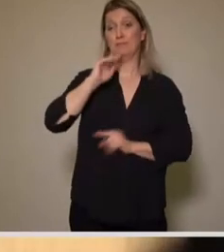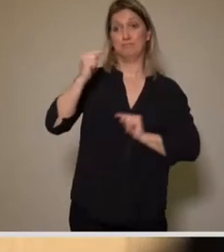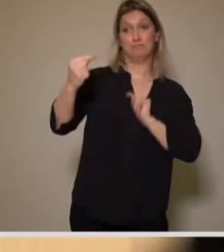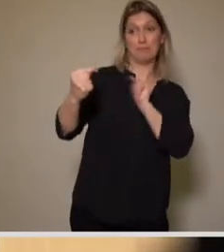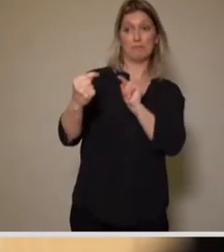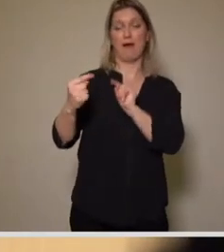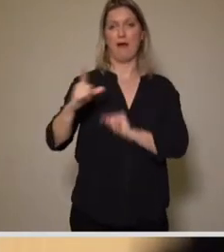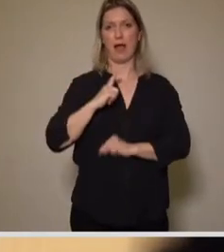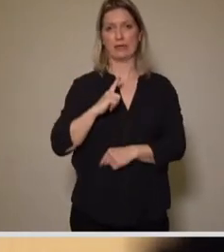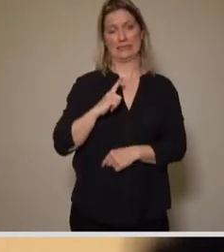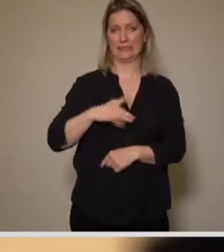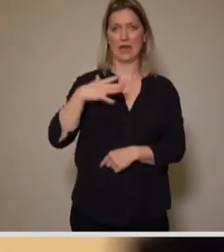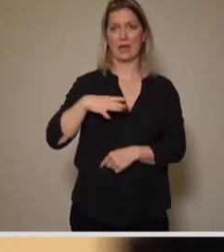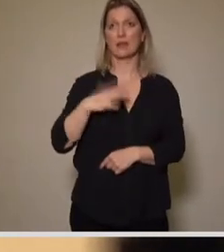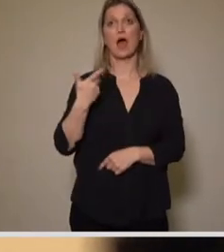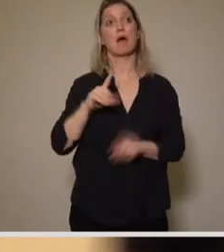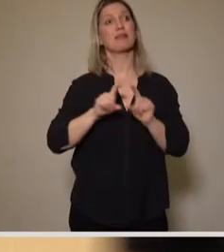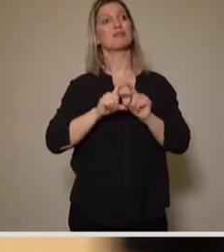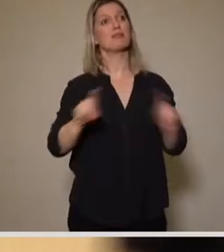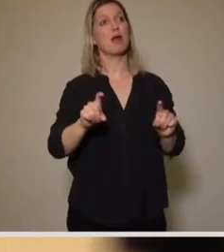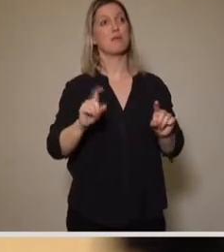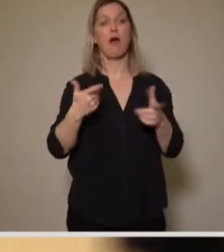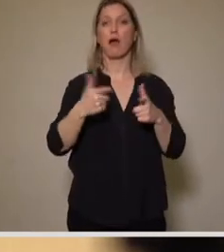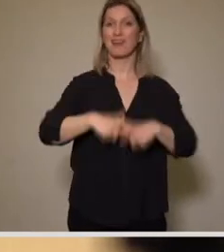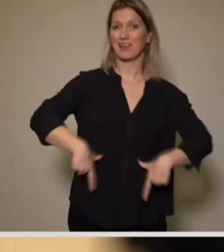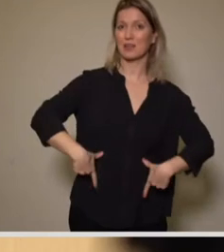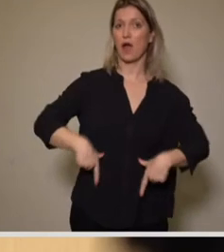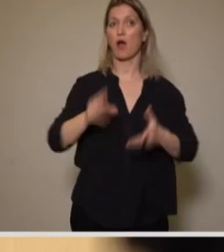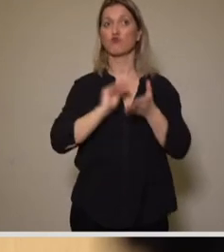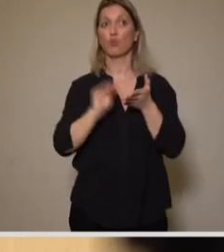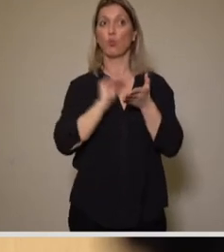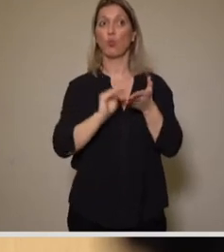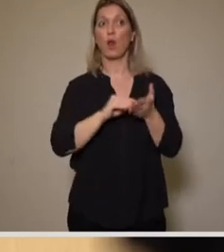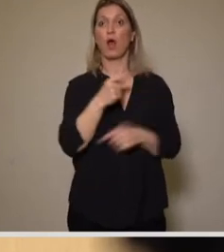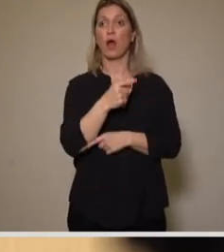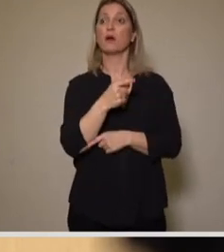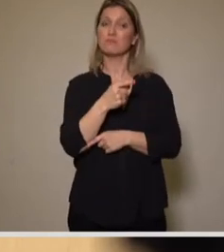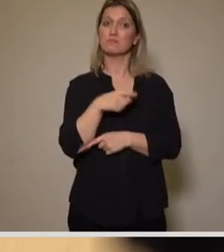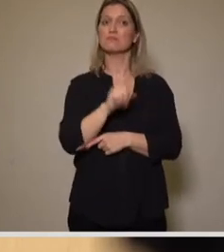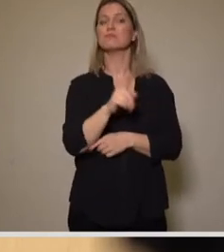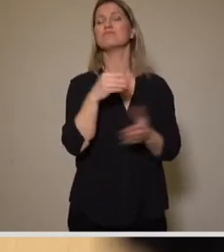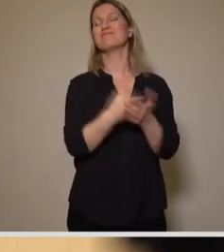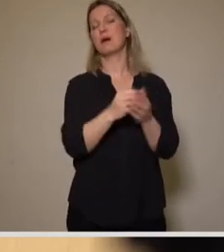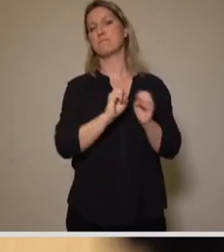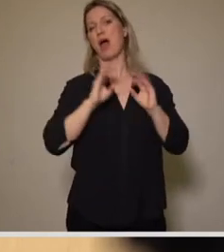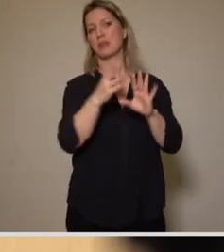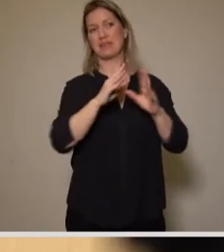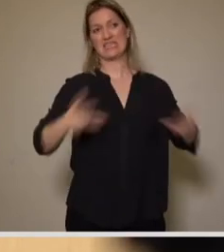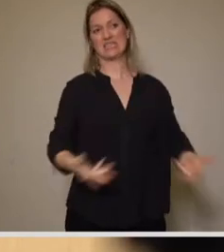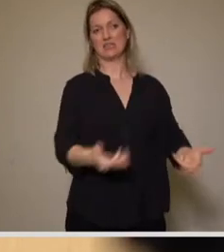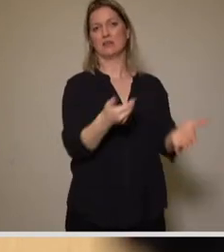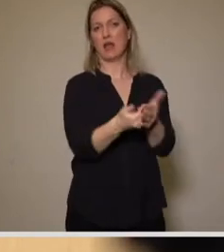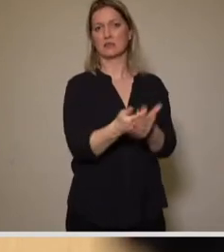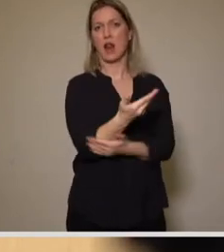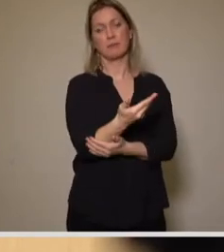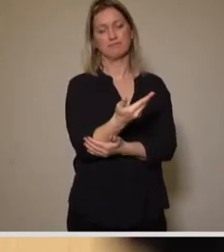Bereich Kitaschule ist nicht primär als Treiber der Pandemie zu bezeichnen, wenngleich die Vermutung